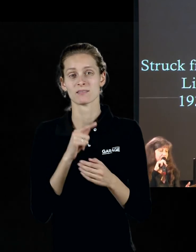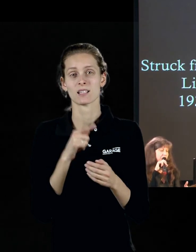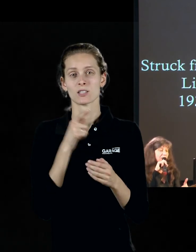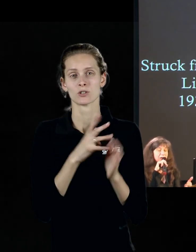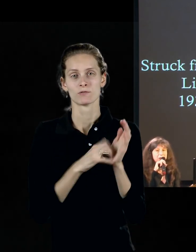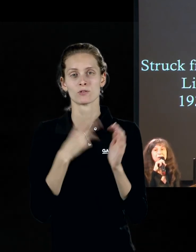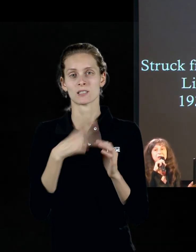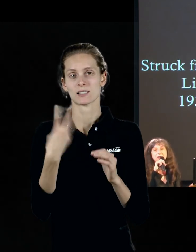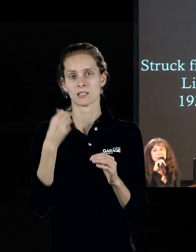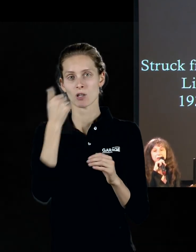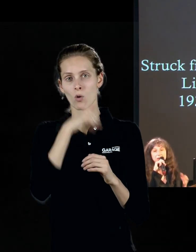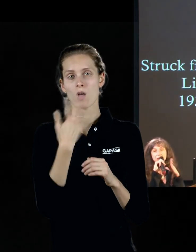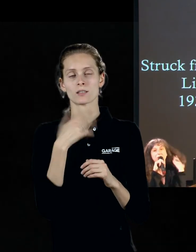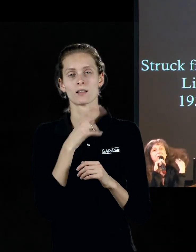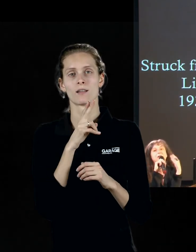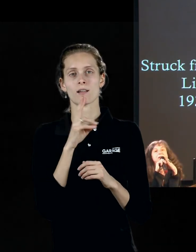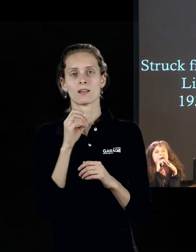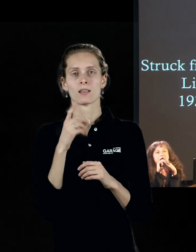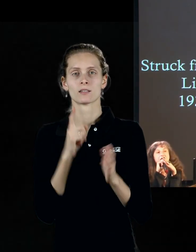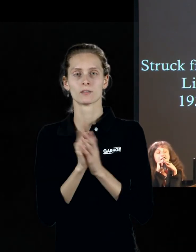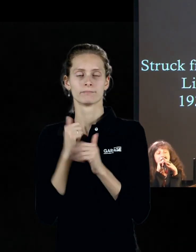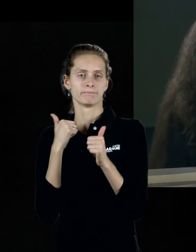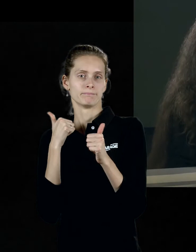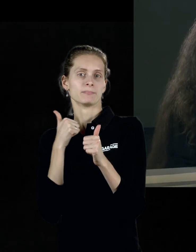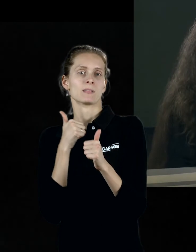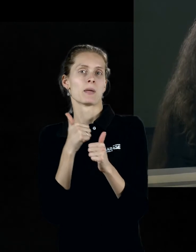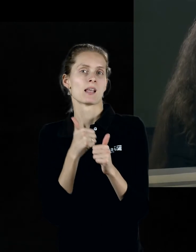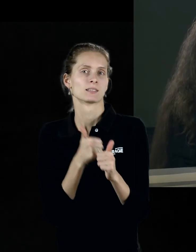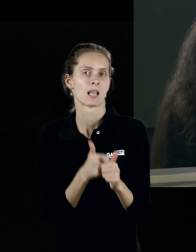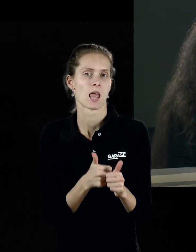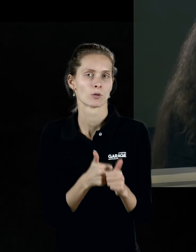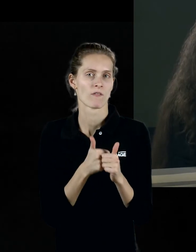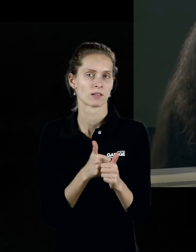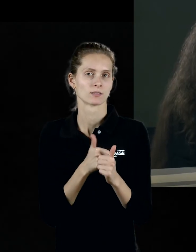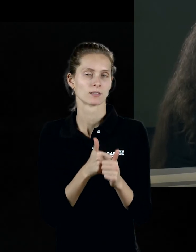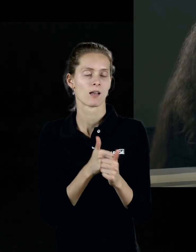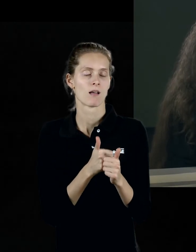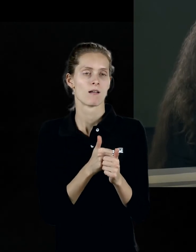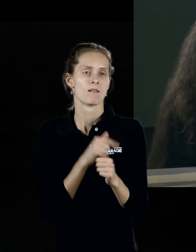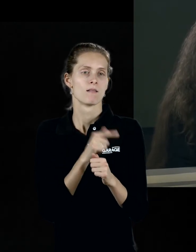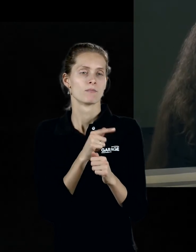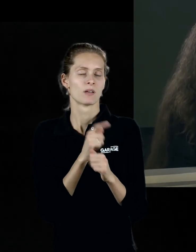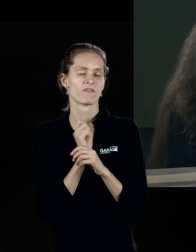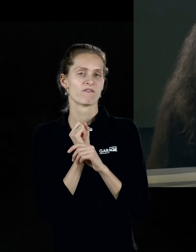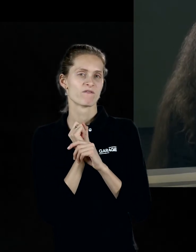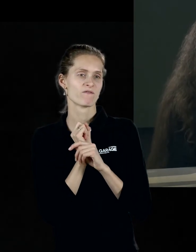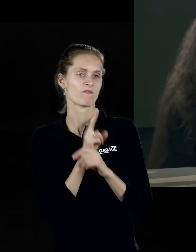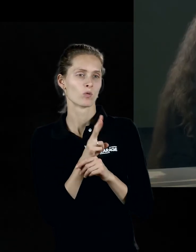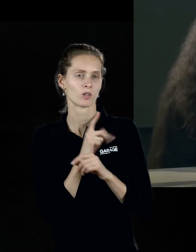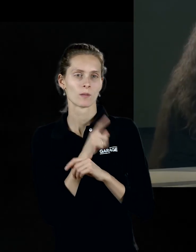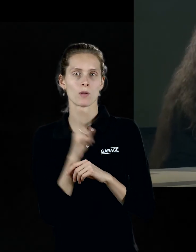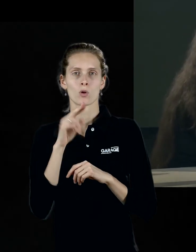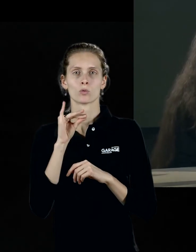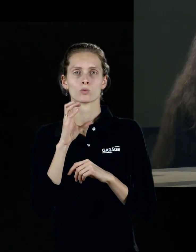стали преследовать национал-социалисты, ему отказали, его выгнали из Дезидорской